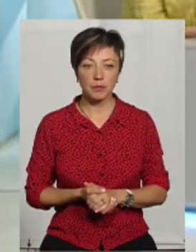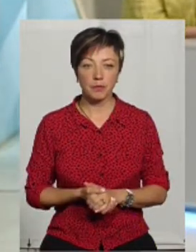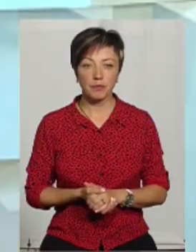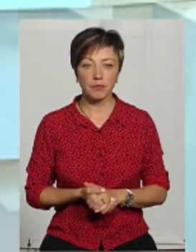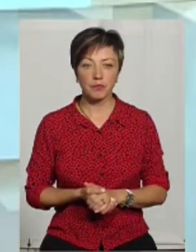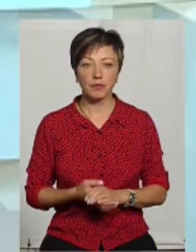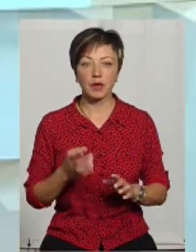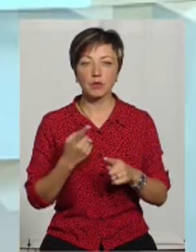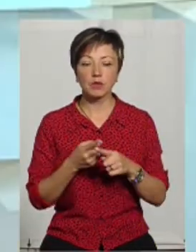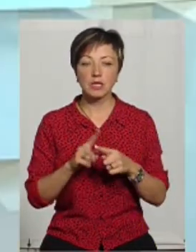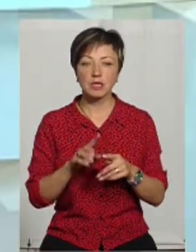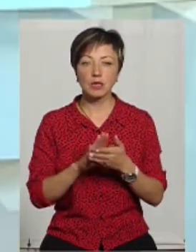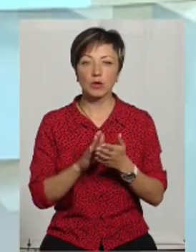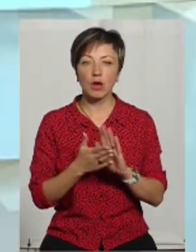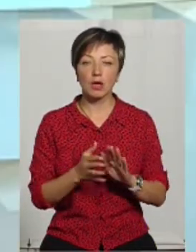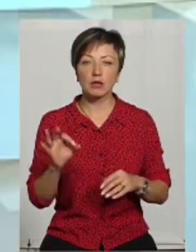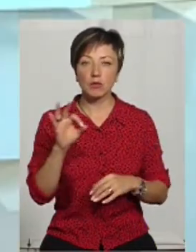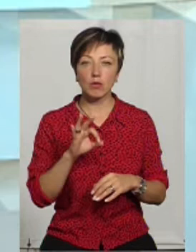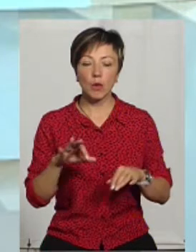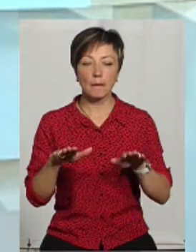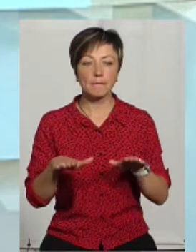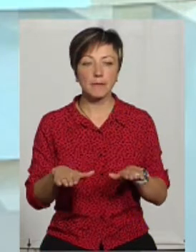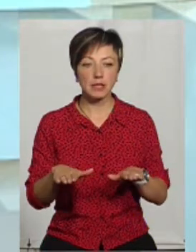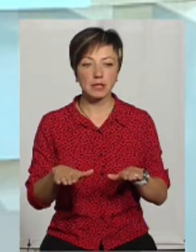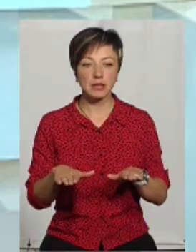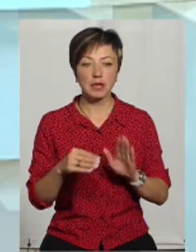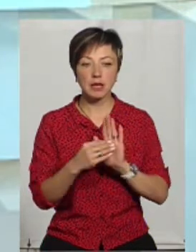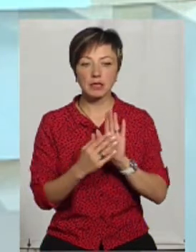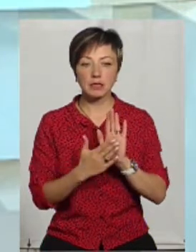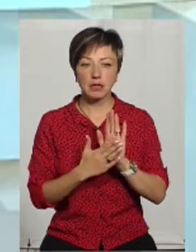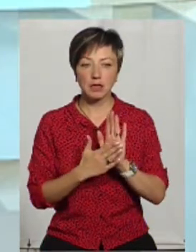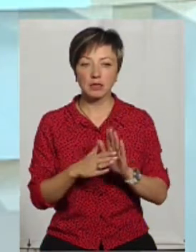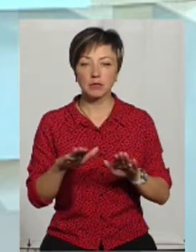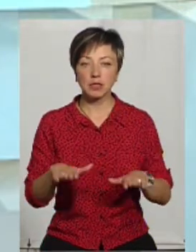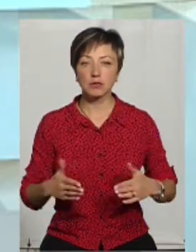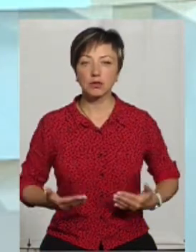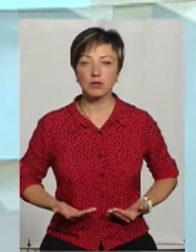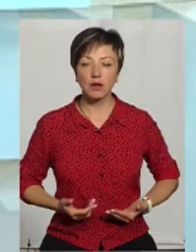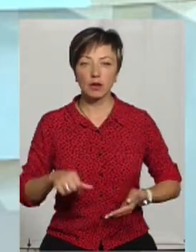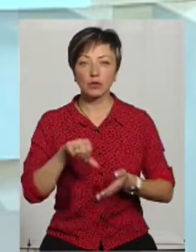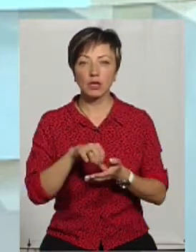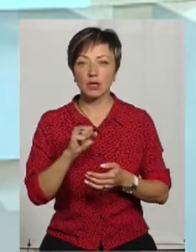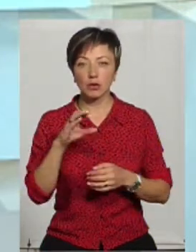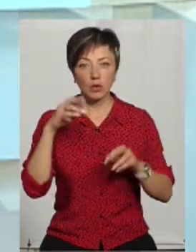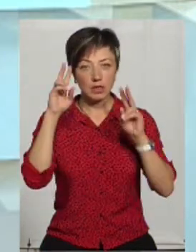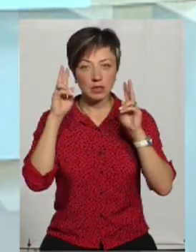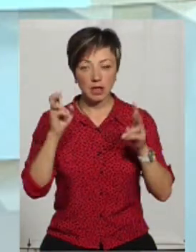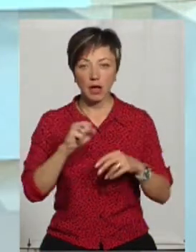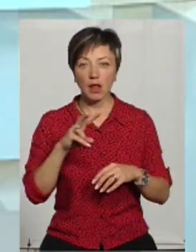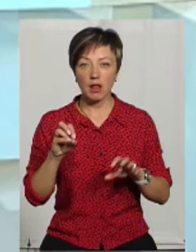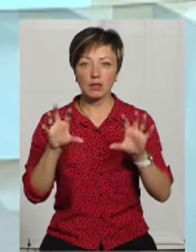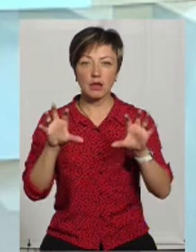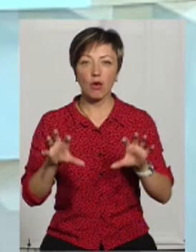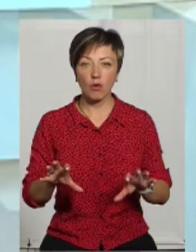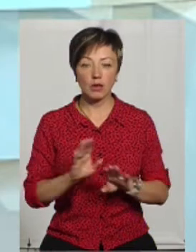Стосовно по цій ситуації, щодо місця реєстрації чи місця проживання даних учасників АТО, я не знаю. Але